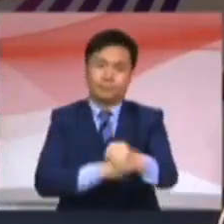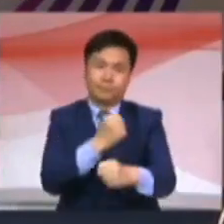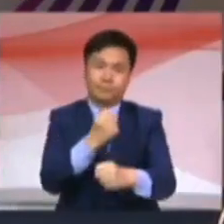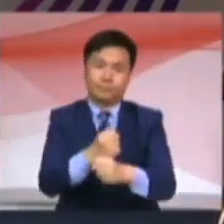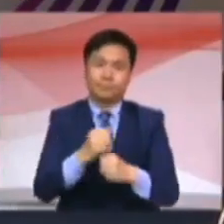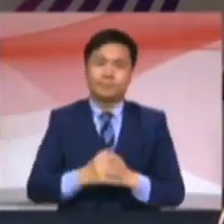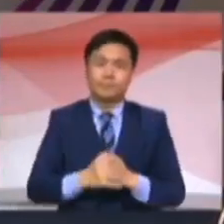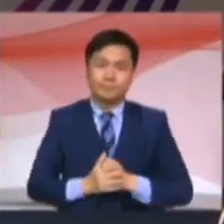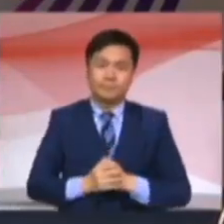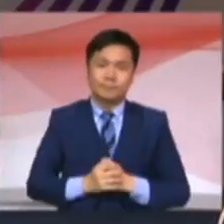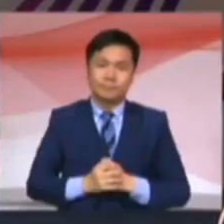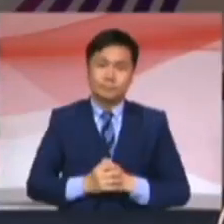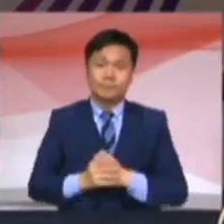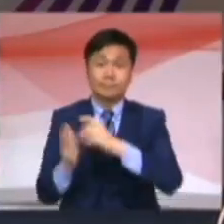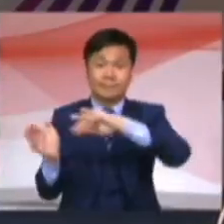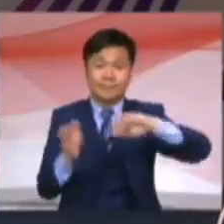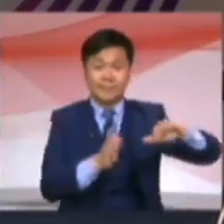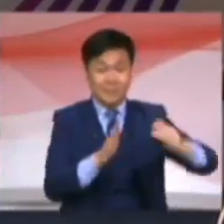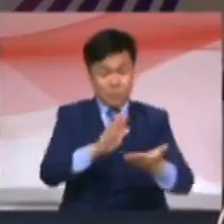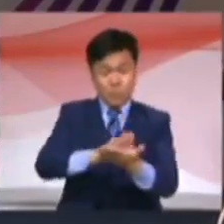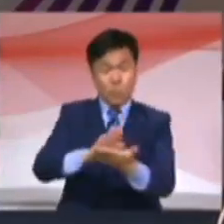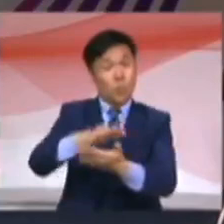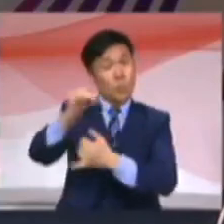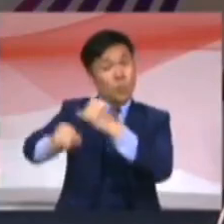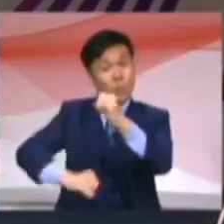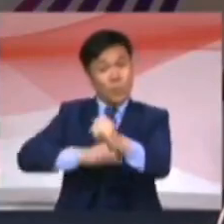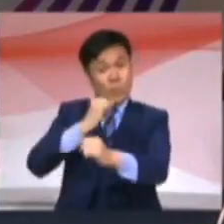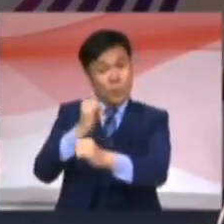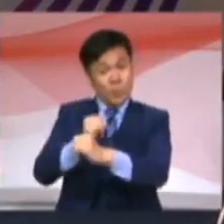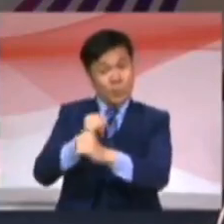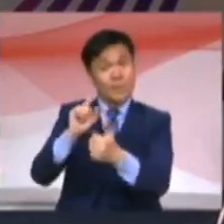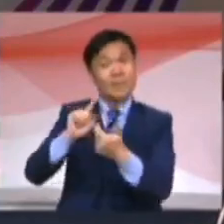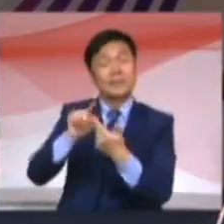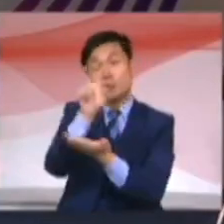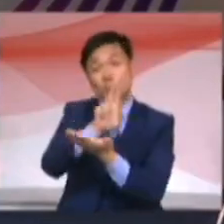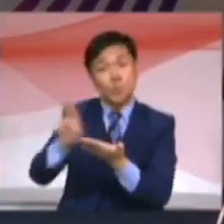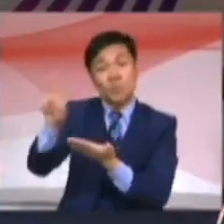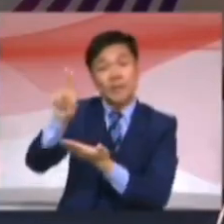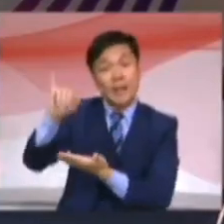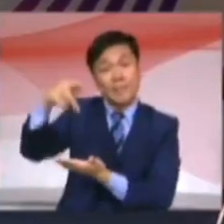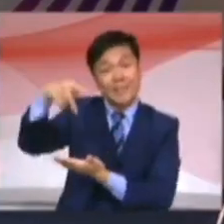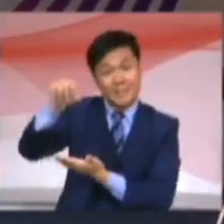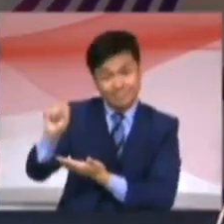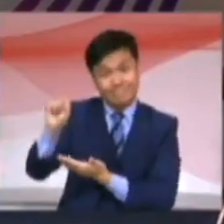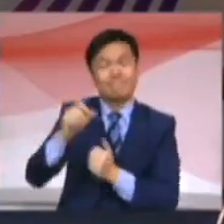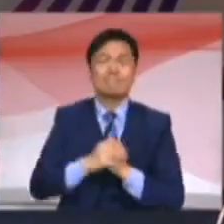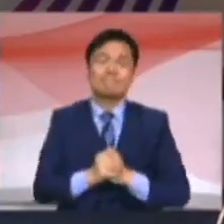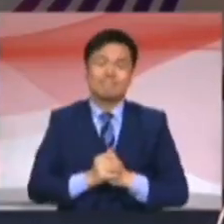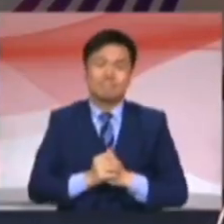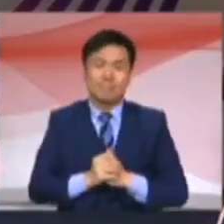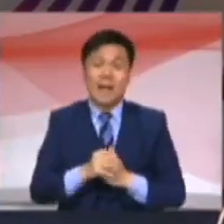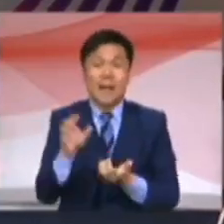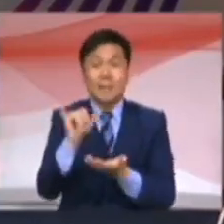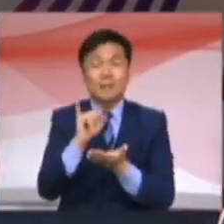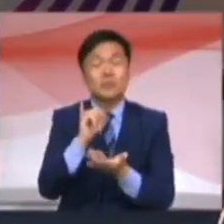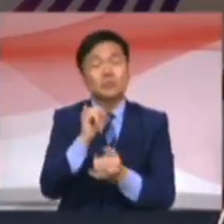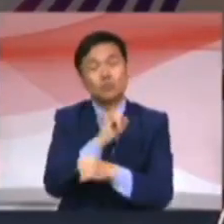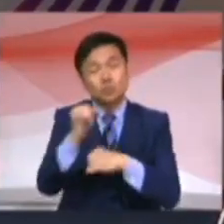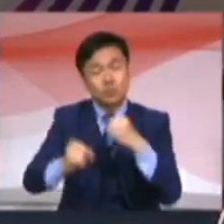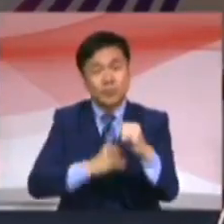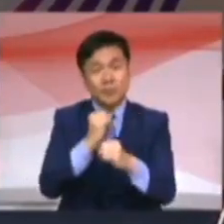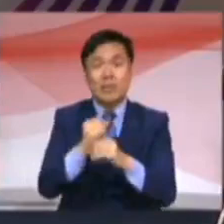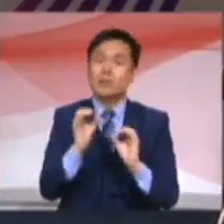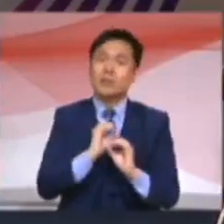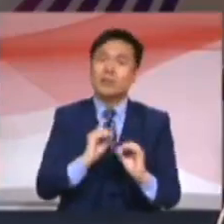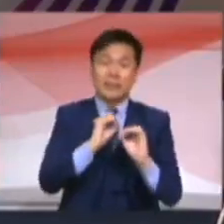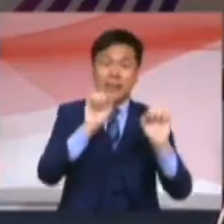Seterusnya, sekolah antarabangsa dan IPS kategori pusat. Sekolah-sekolah antarabangsa yang tidak ada